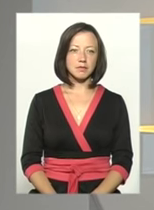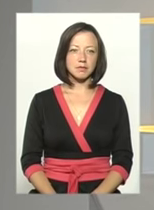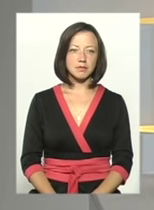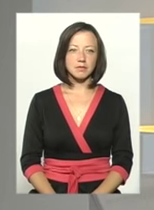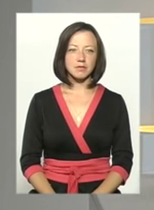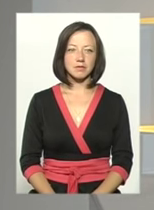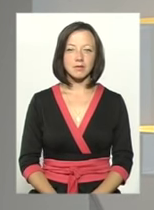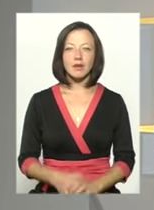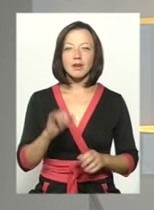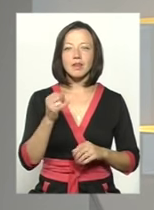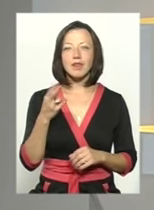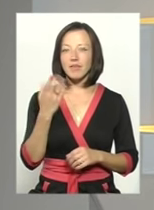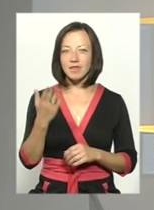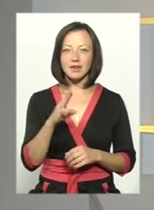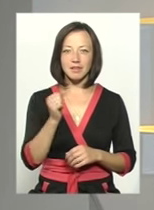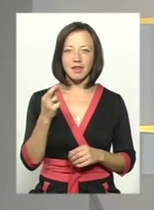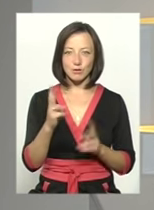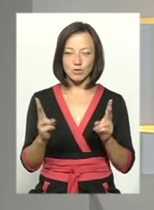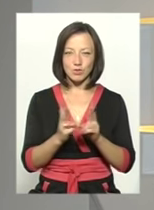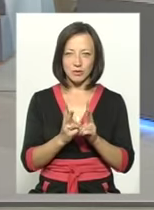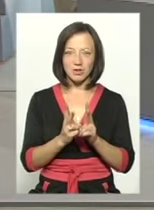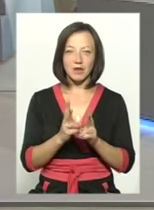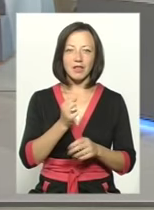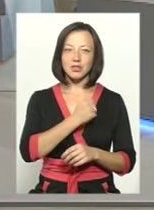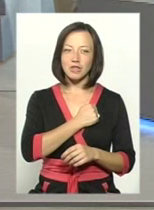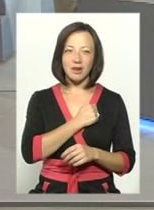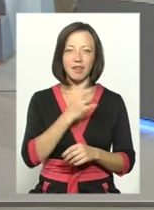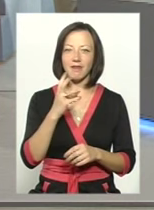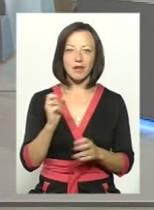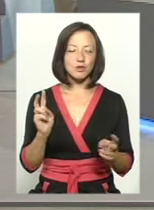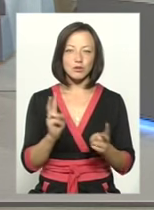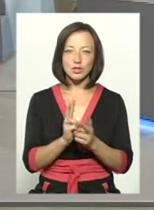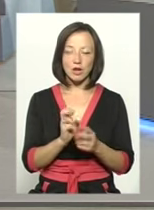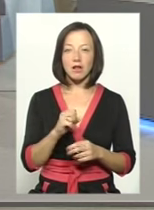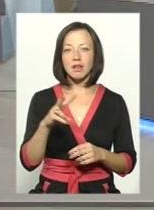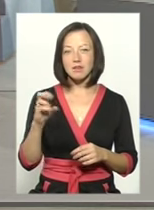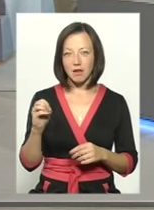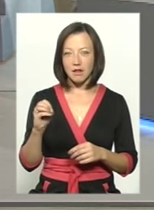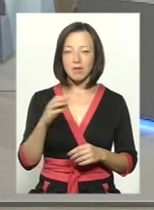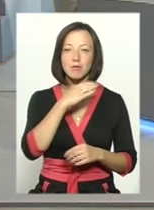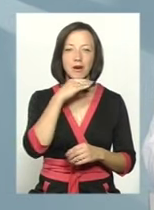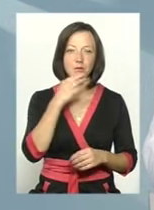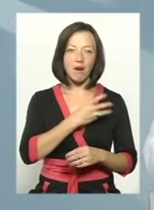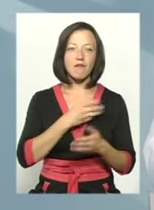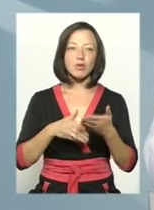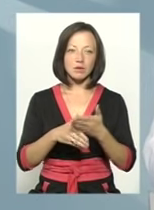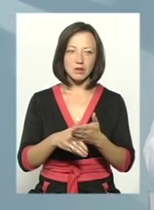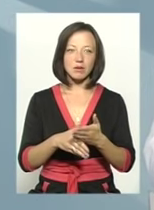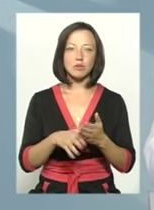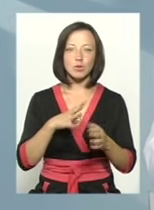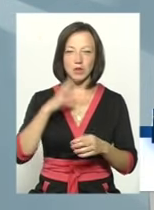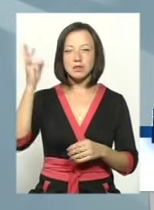Ілія, ви там з Тетяною не зустрічалися на Сході? На жаль, не зустрічалися, але з багатьма волонтерами були, щось